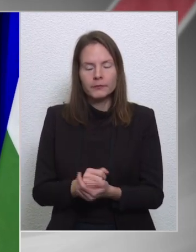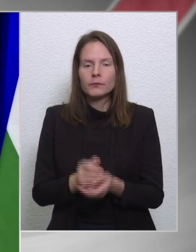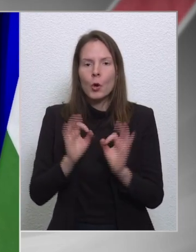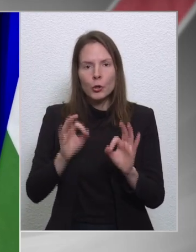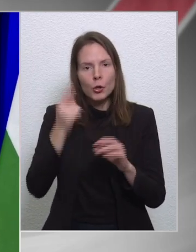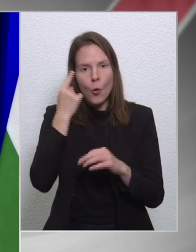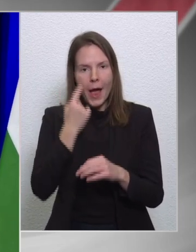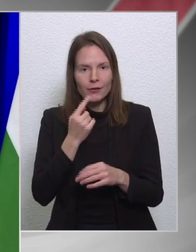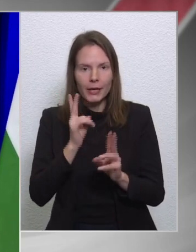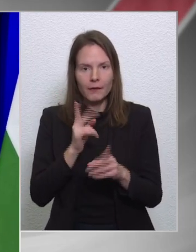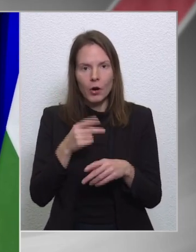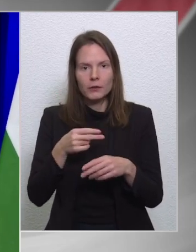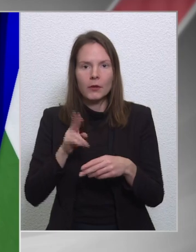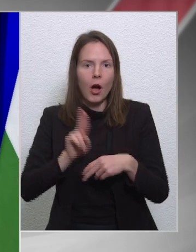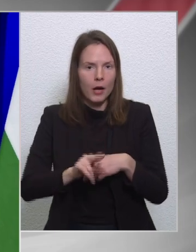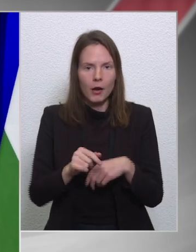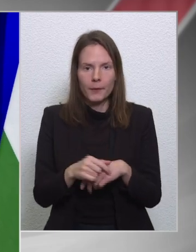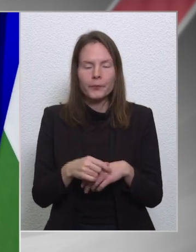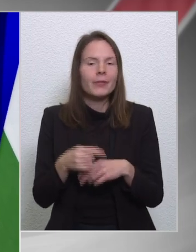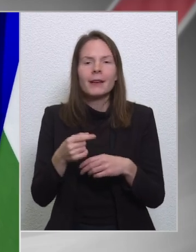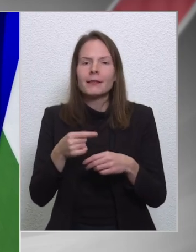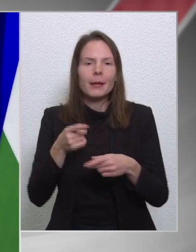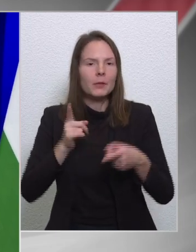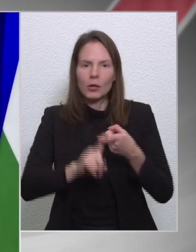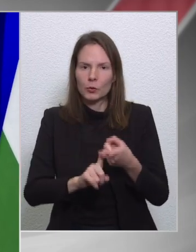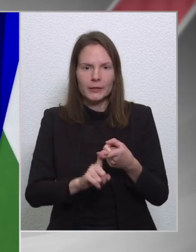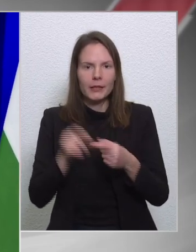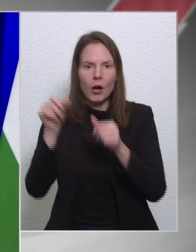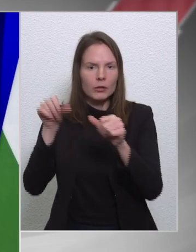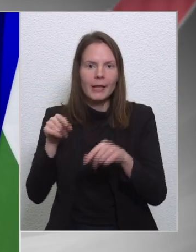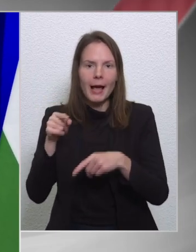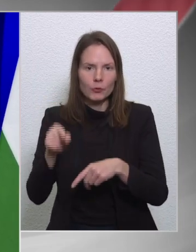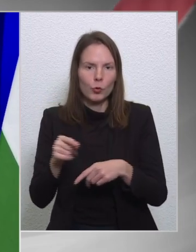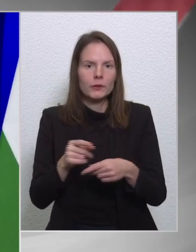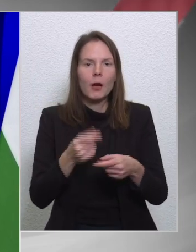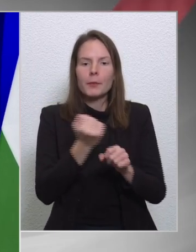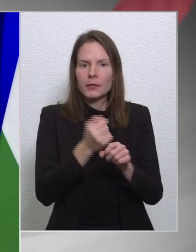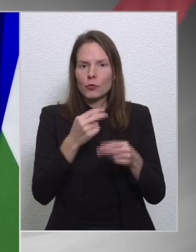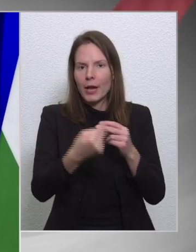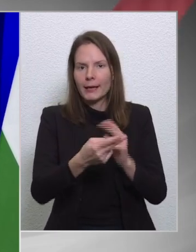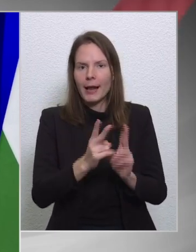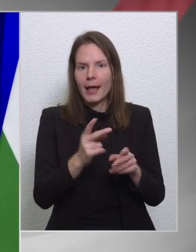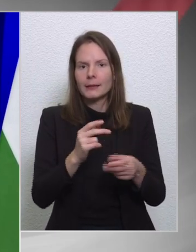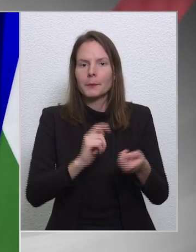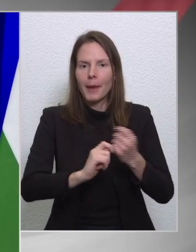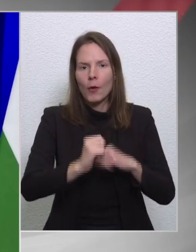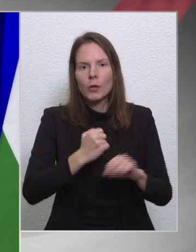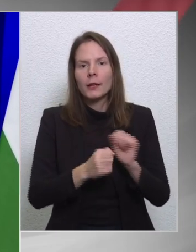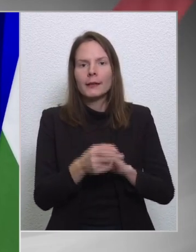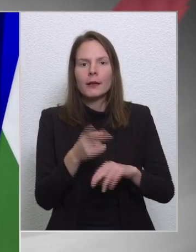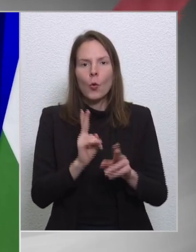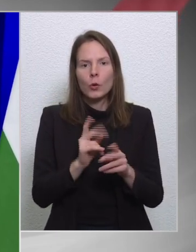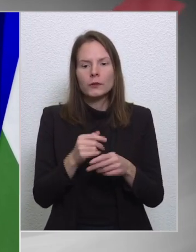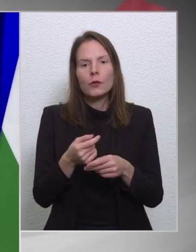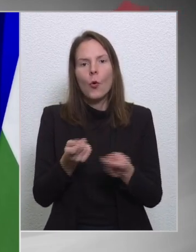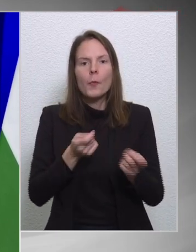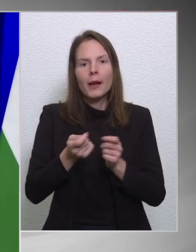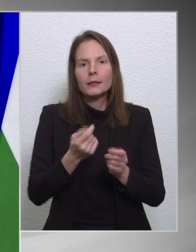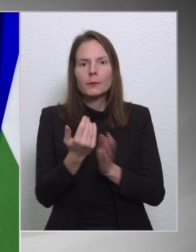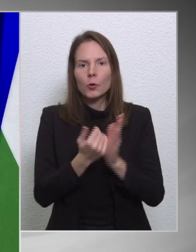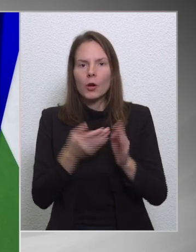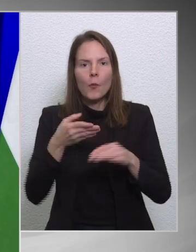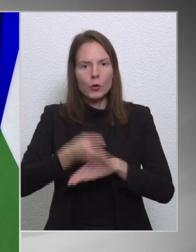arra, ez nem tartozik a tanácsra, ez a bizottság saját hatás körében megoldható, hogy az operatív programokhoz szükséges partnerségi megalapodást is